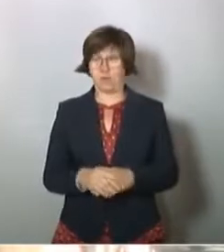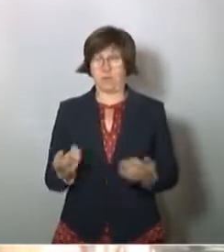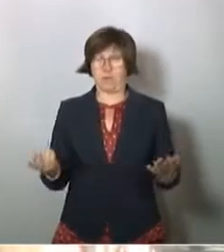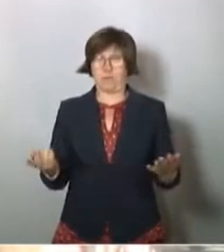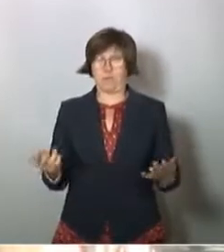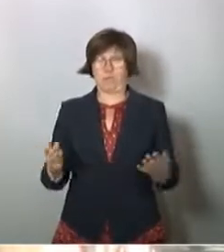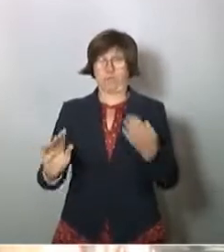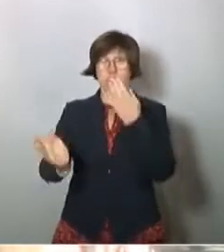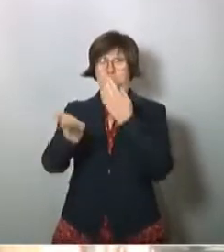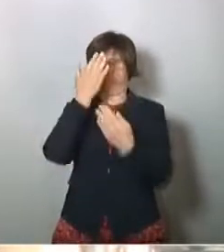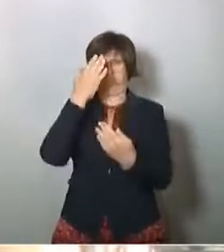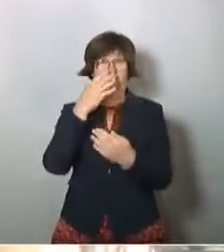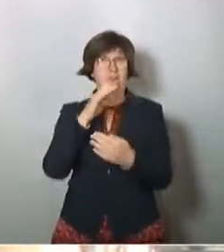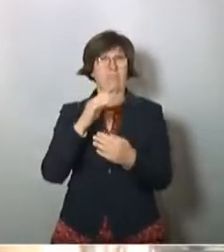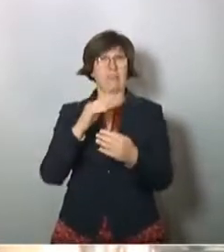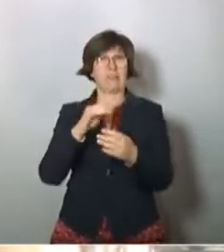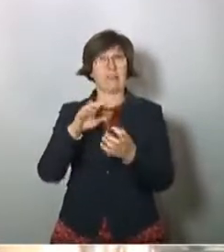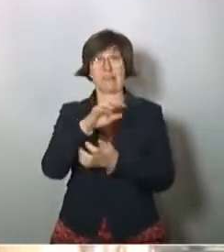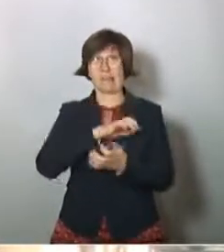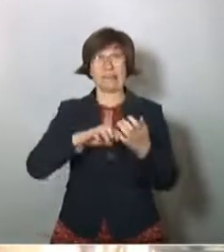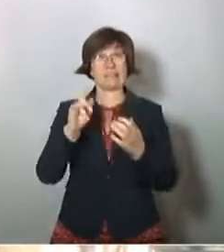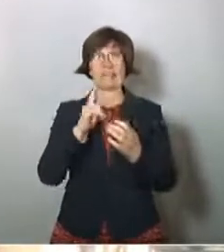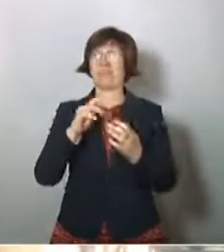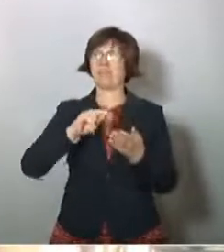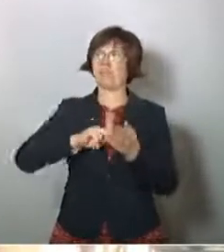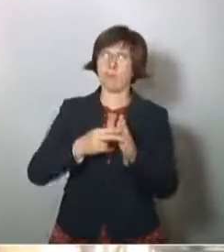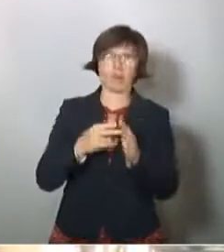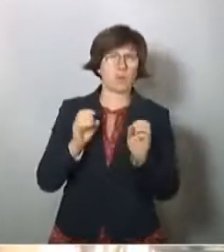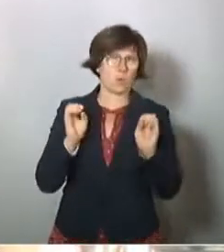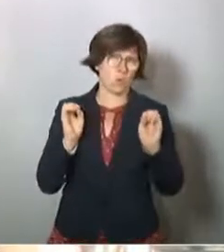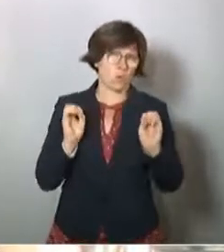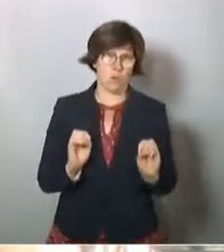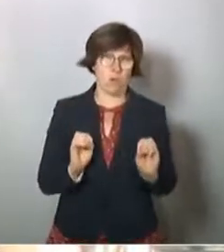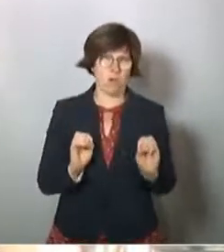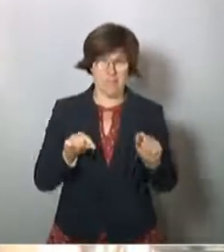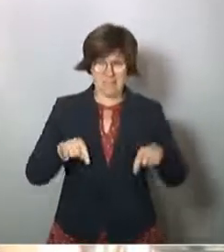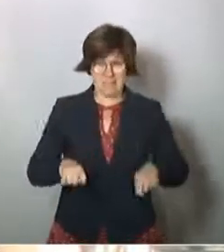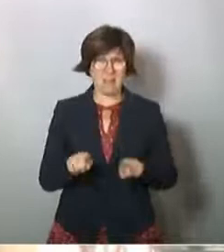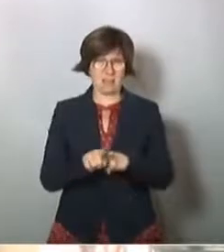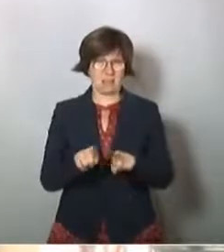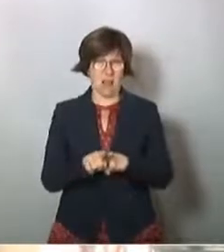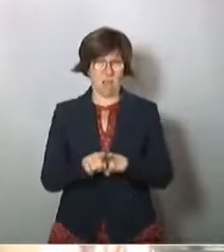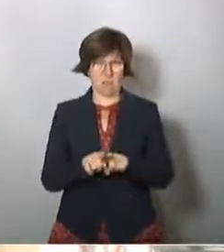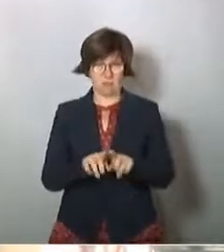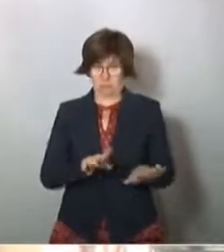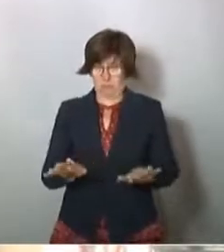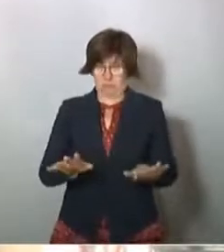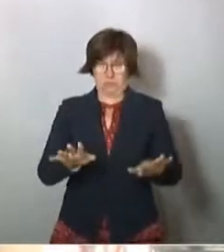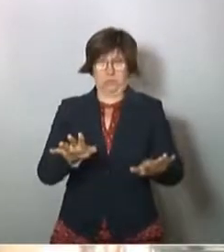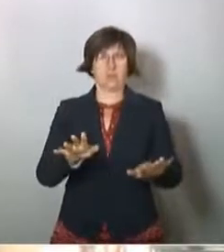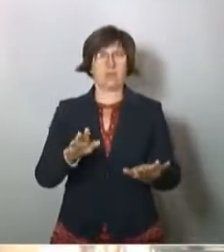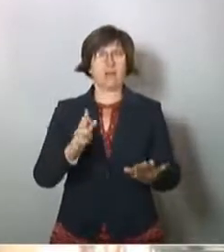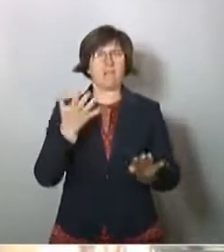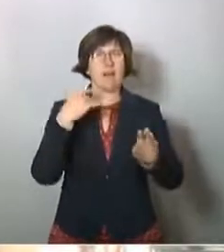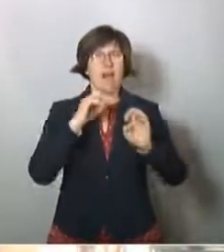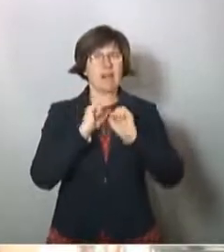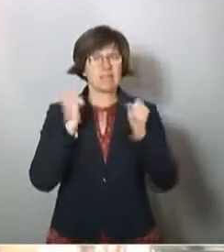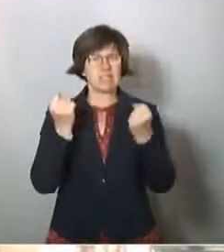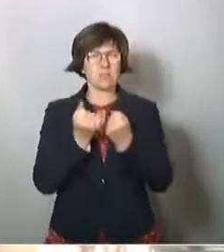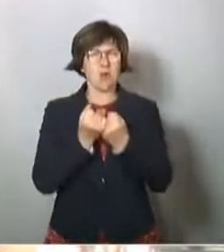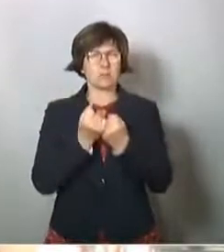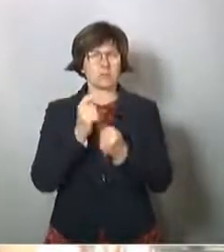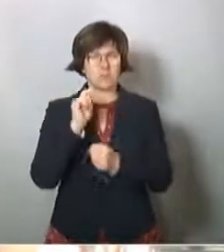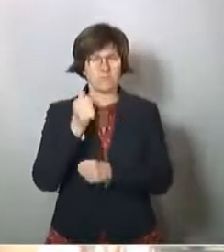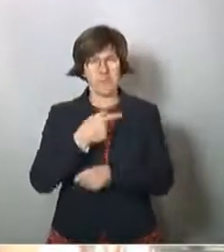weniger in die Krise gestolpert, so wie das ja auch hierzulande der Fall war. Es gab tendenziell in